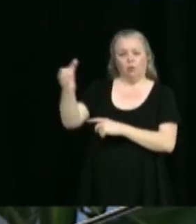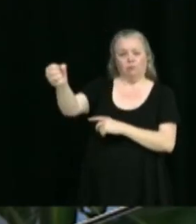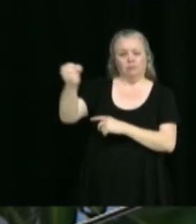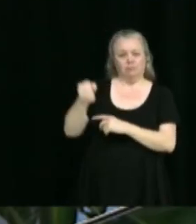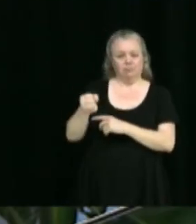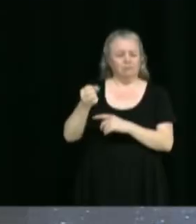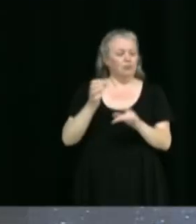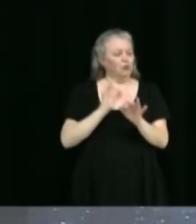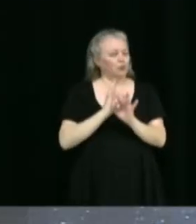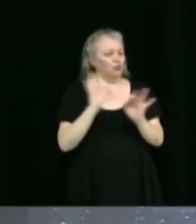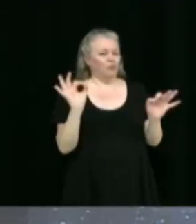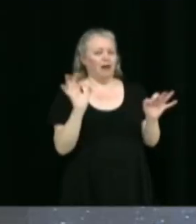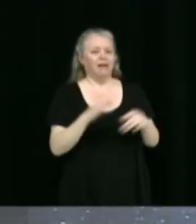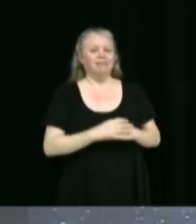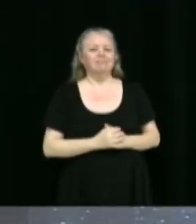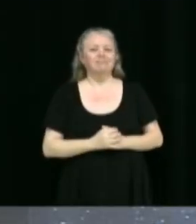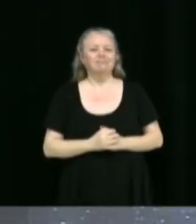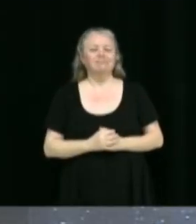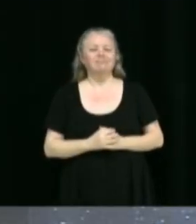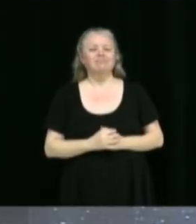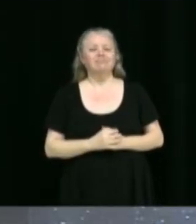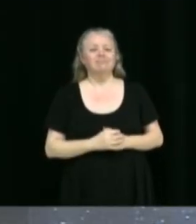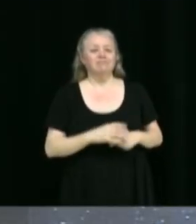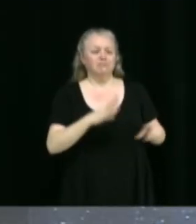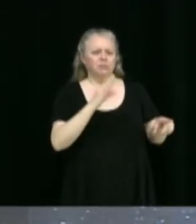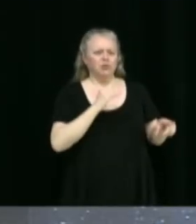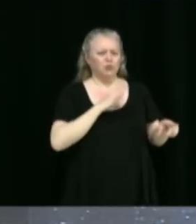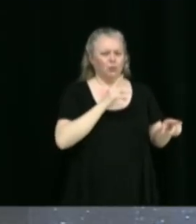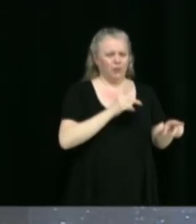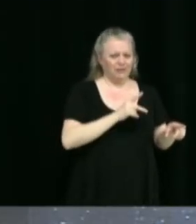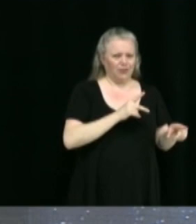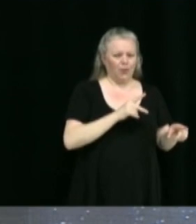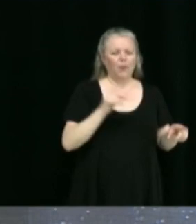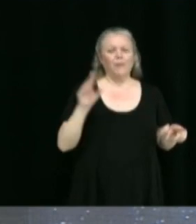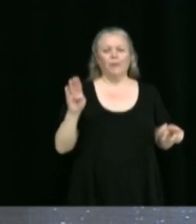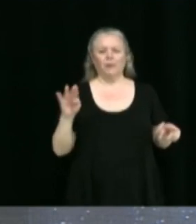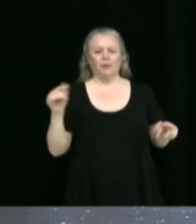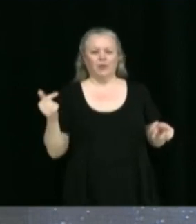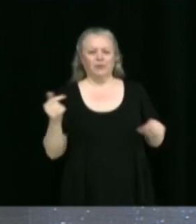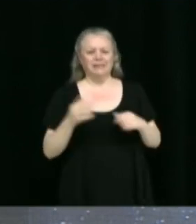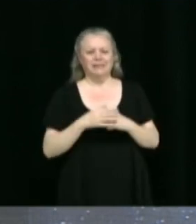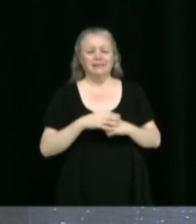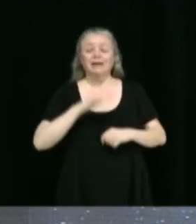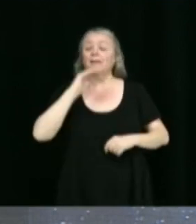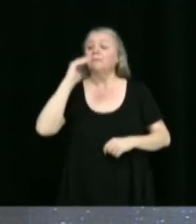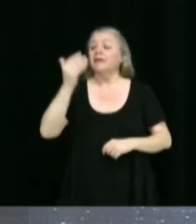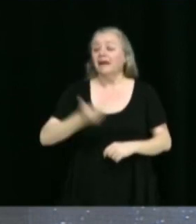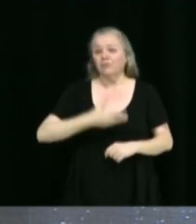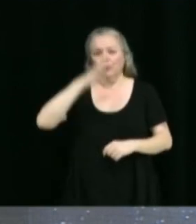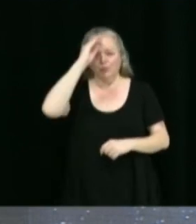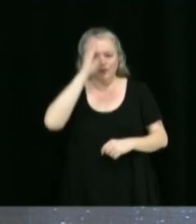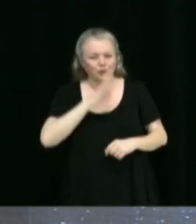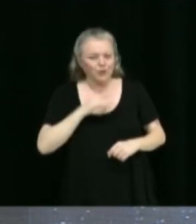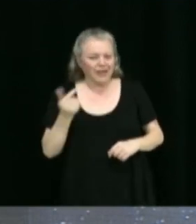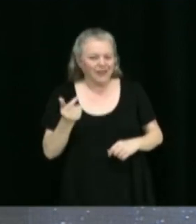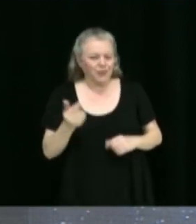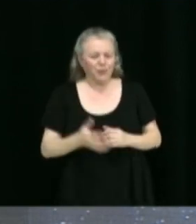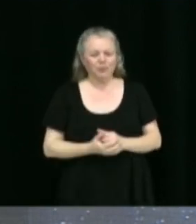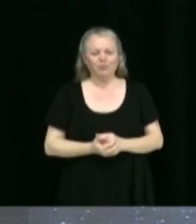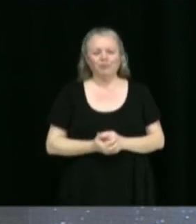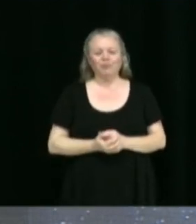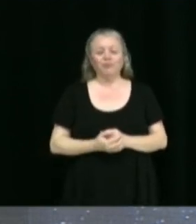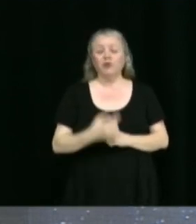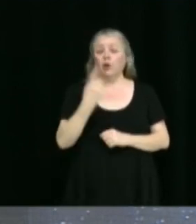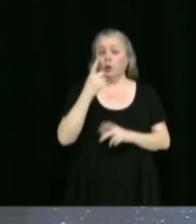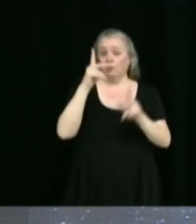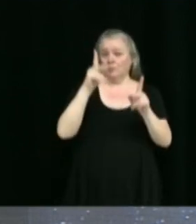Super. Yannick Poisson, Benoît Gauthier, bienvenue M. Gagnon. Nomination d'une